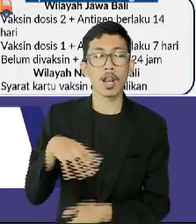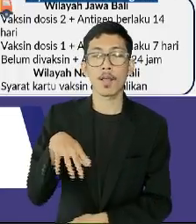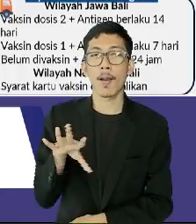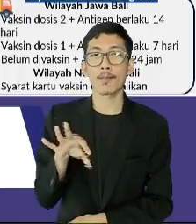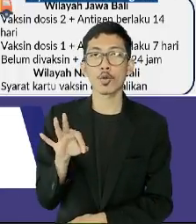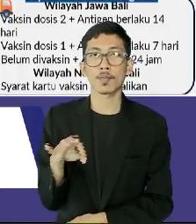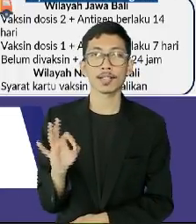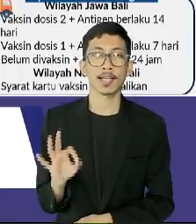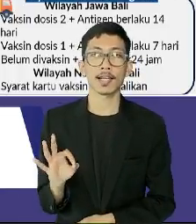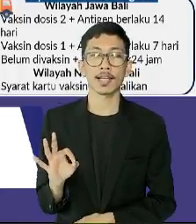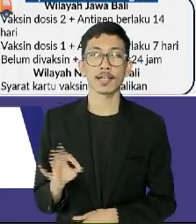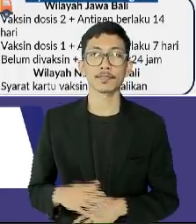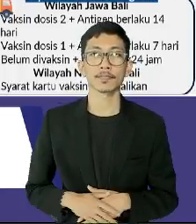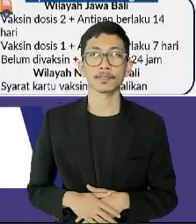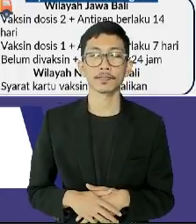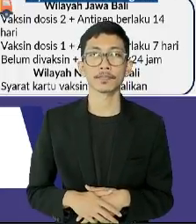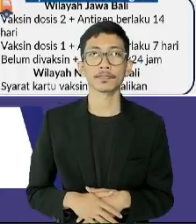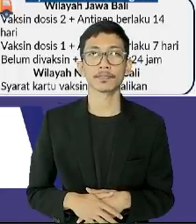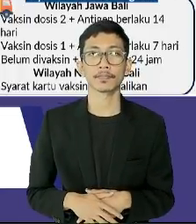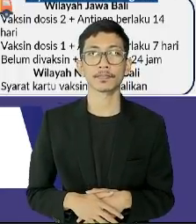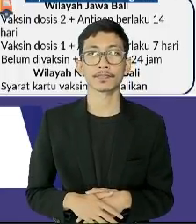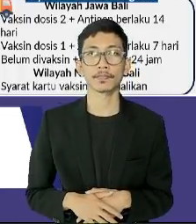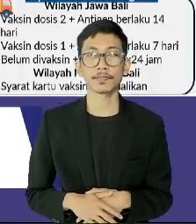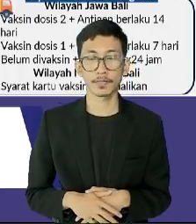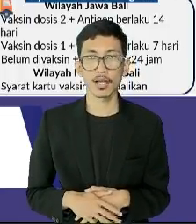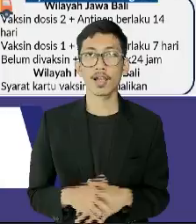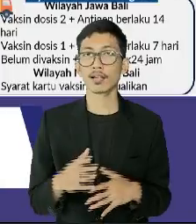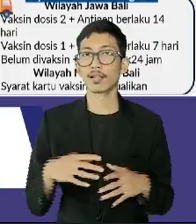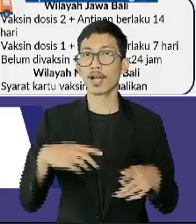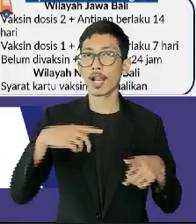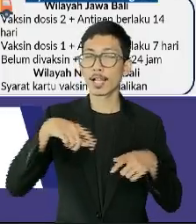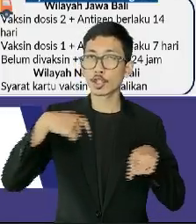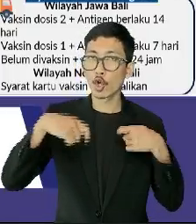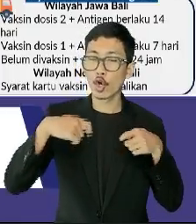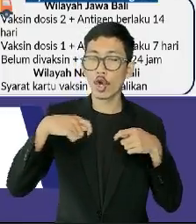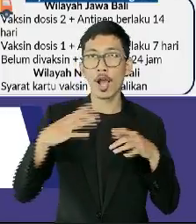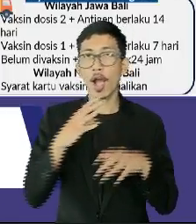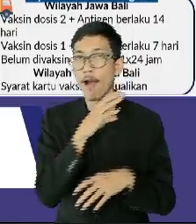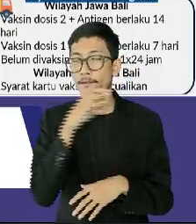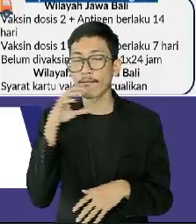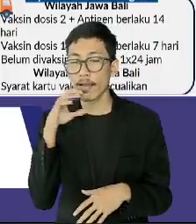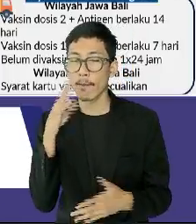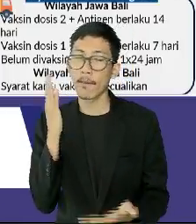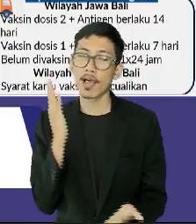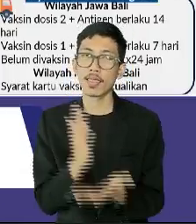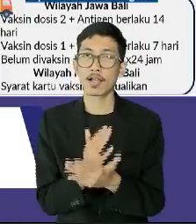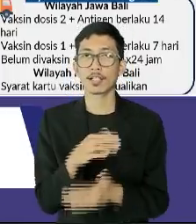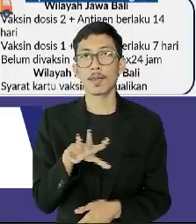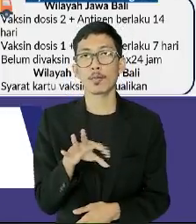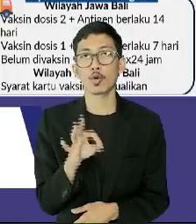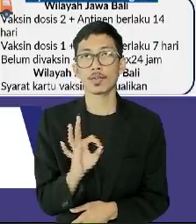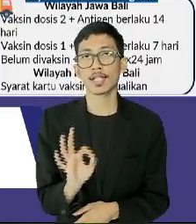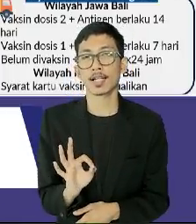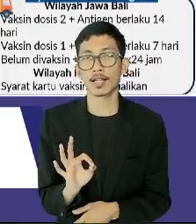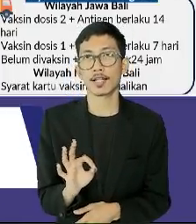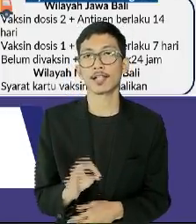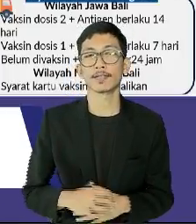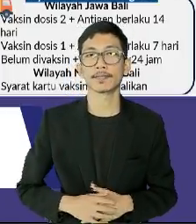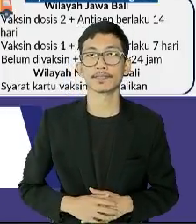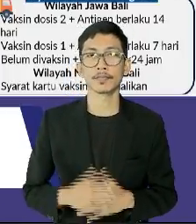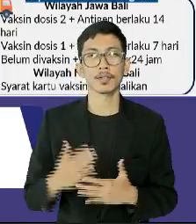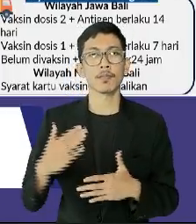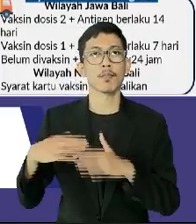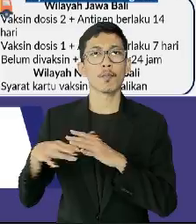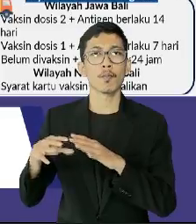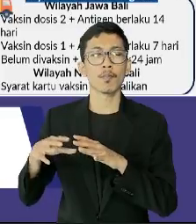Yang kedua, resto atau cafe beroperasi dengan kapasitas maksimal 50%, termasuk yang berada di dalam